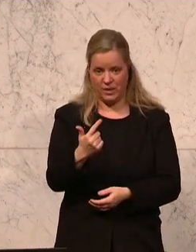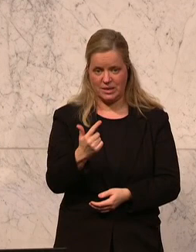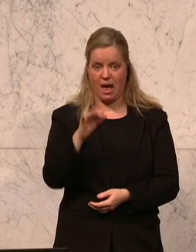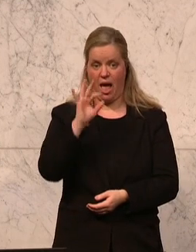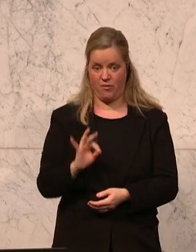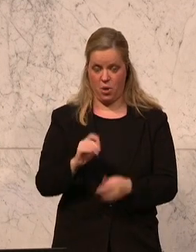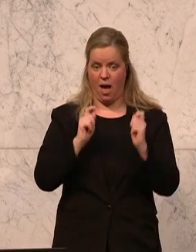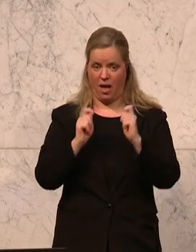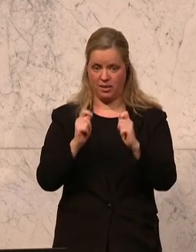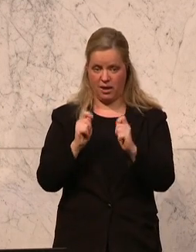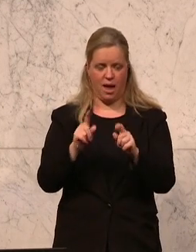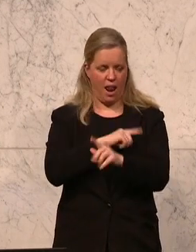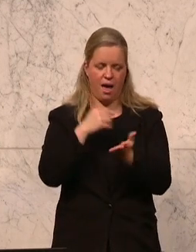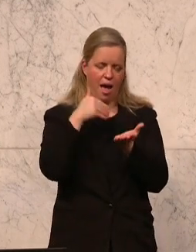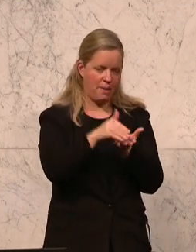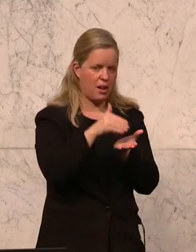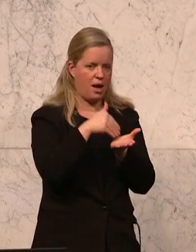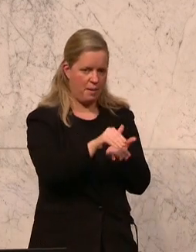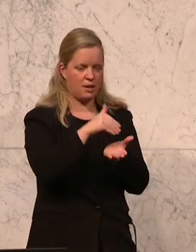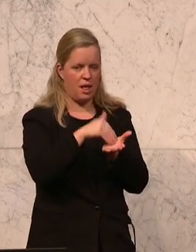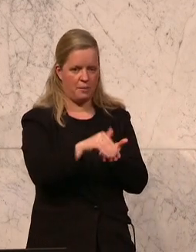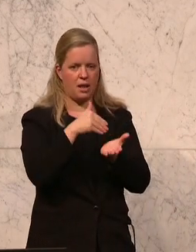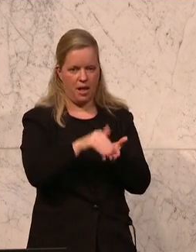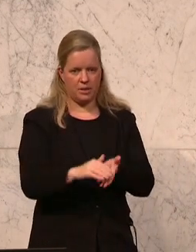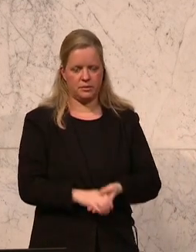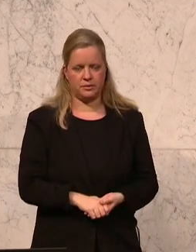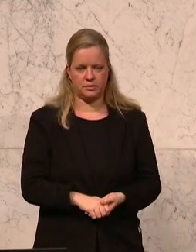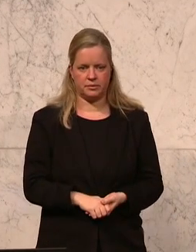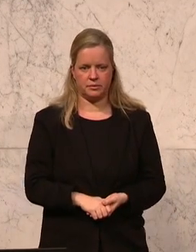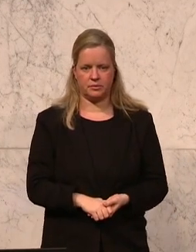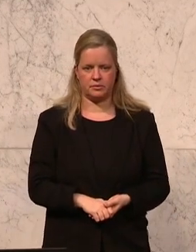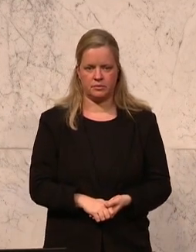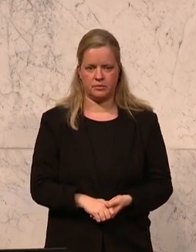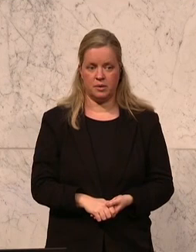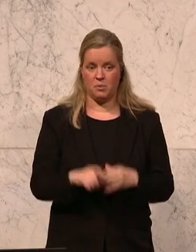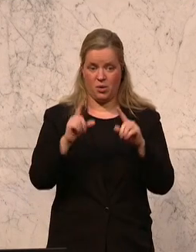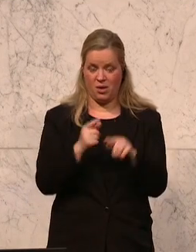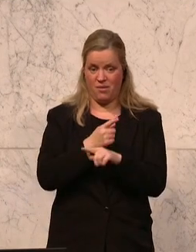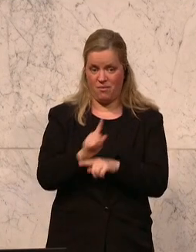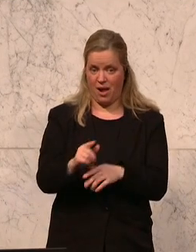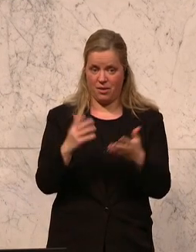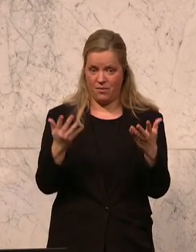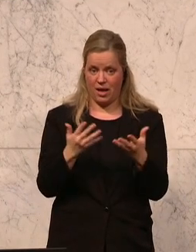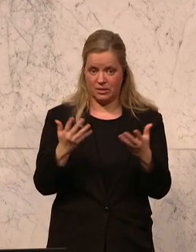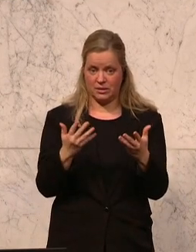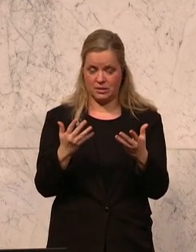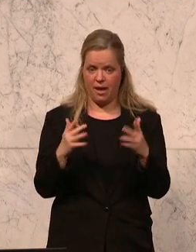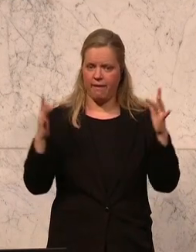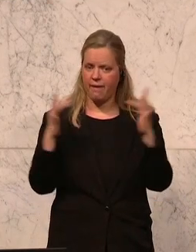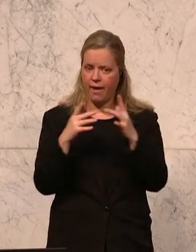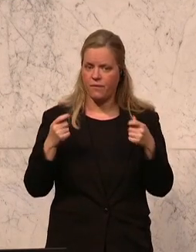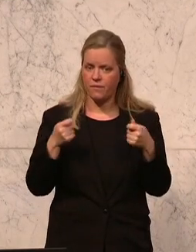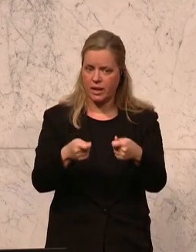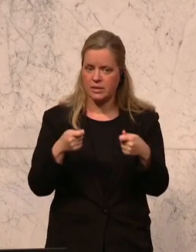Freiheitlichen Partei, auch alle abgelehnt. Das heißt, was vollkommen fehlt, ist die Gegenfinanzierung.